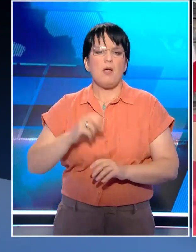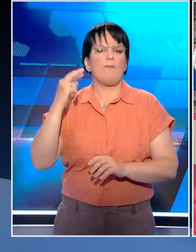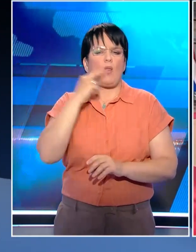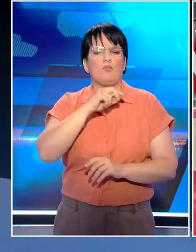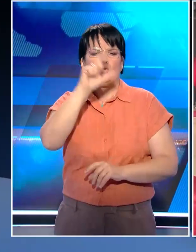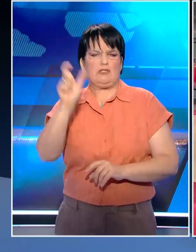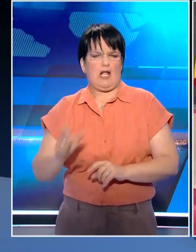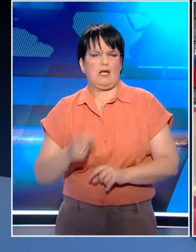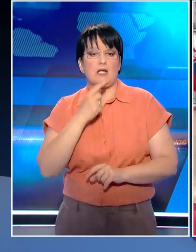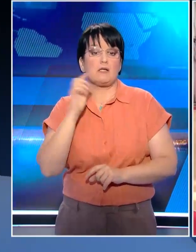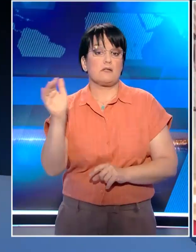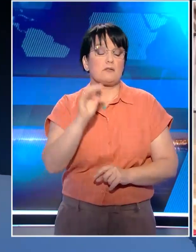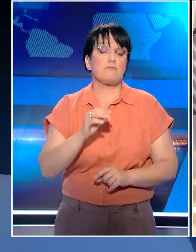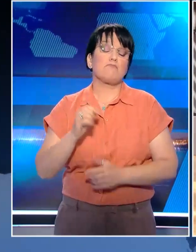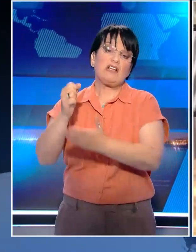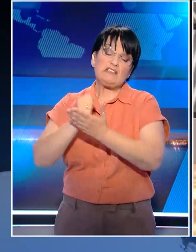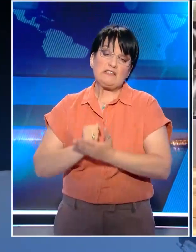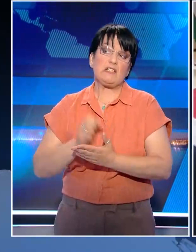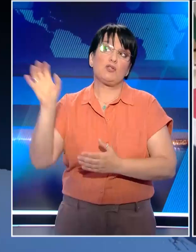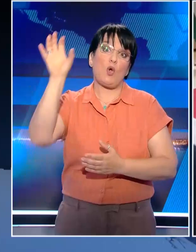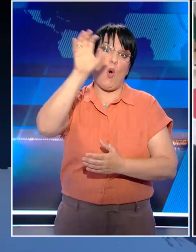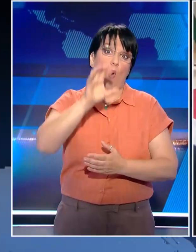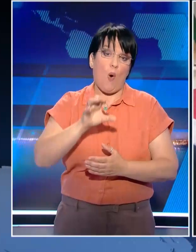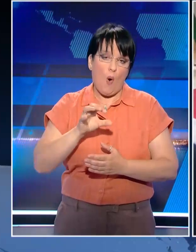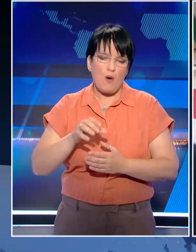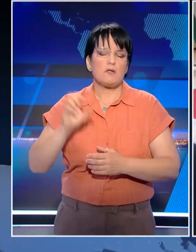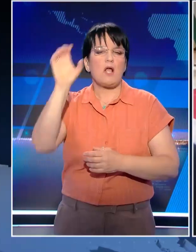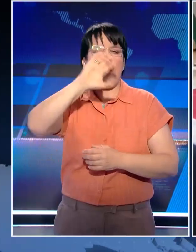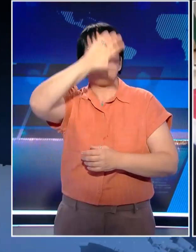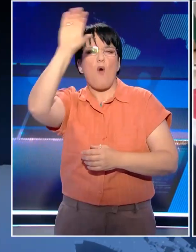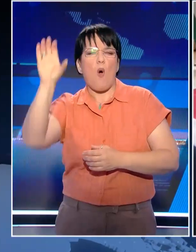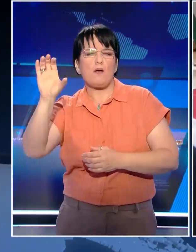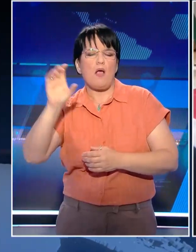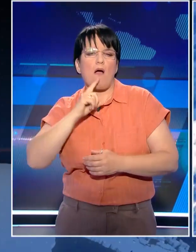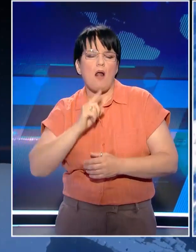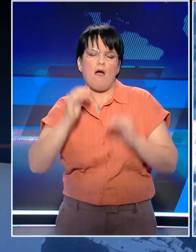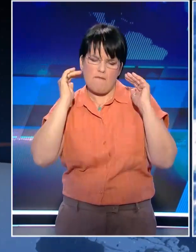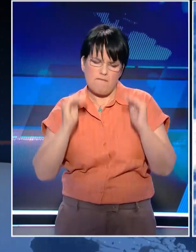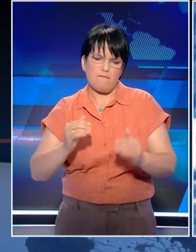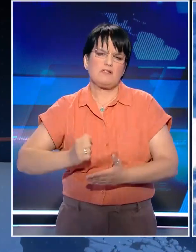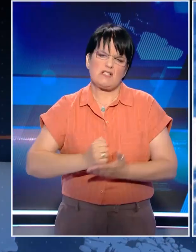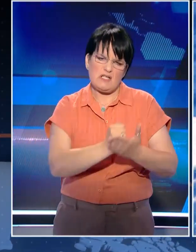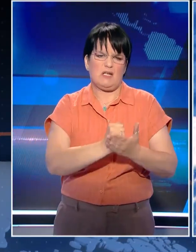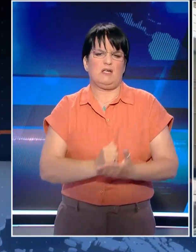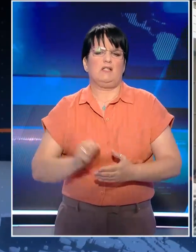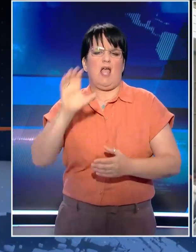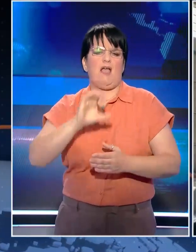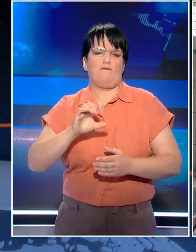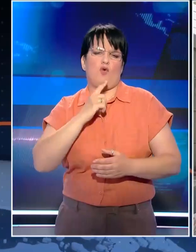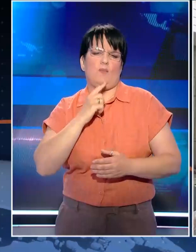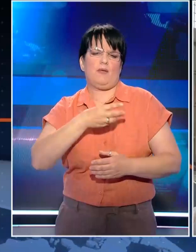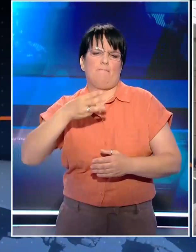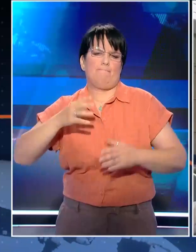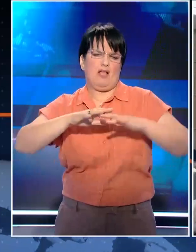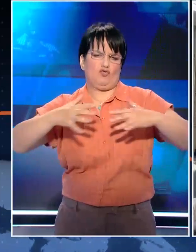Γιόρτζια Μελώνη ζήτησε στήριξη των Μεσογειακών χωρών από τα κράτη του Ευρωπαϊκού Βορρά. Θα συνεχίσουμε να υποστηρίσουμε τα κράτη της Ευρωπαϊκής Ένωσης